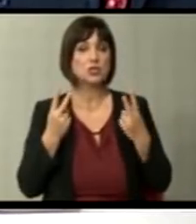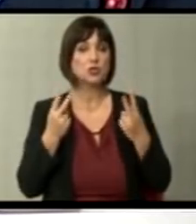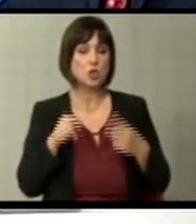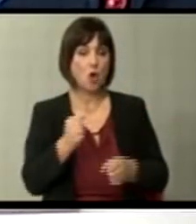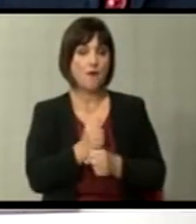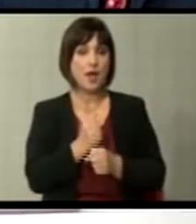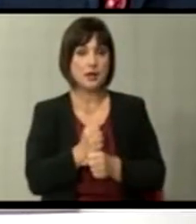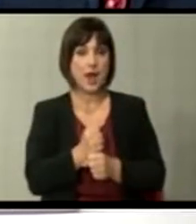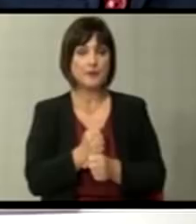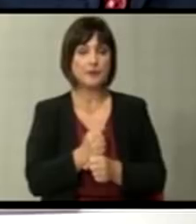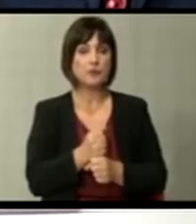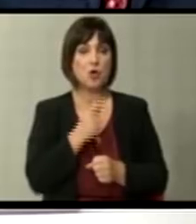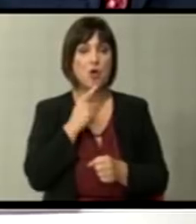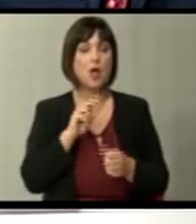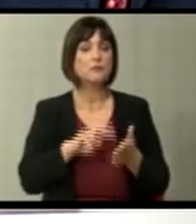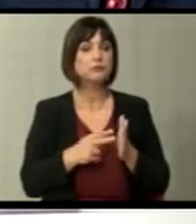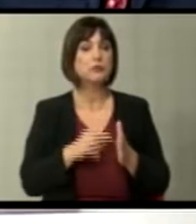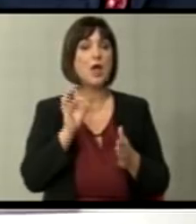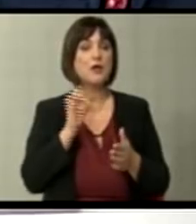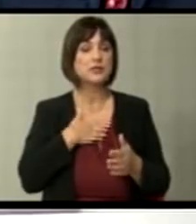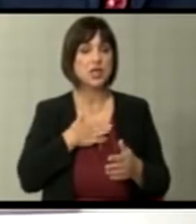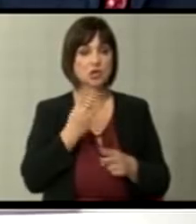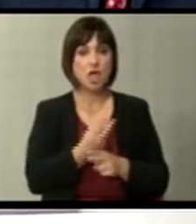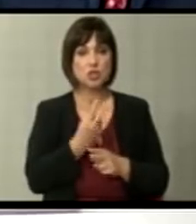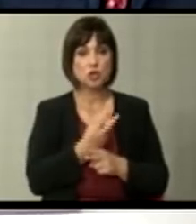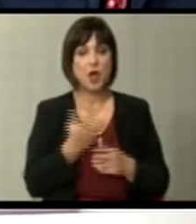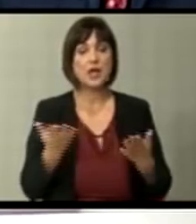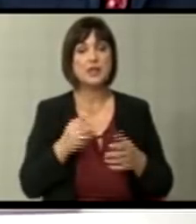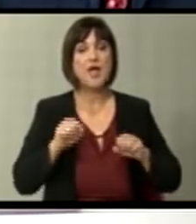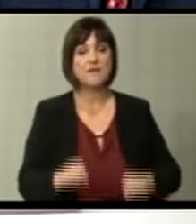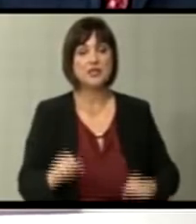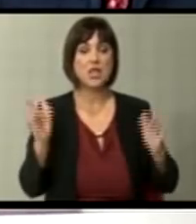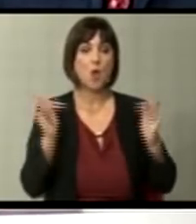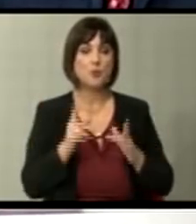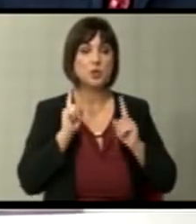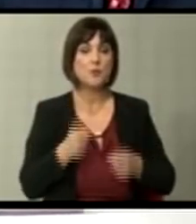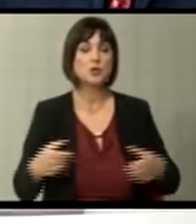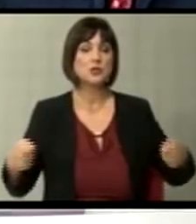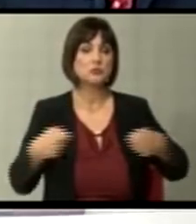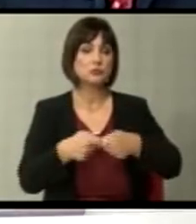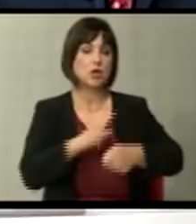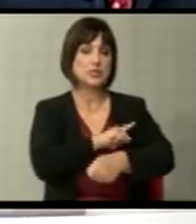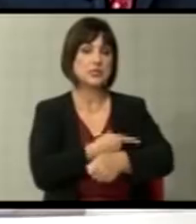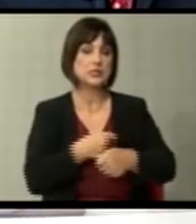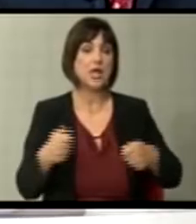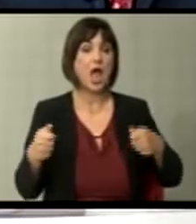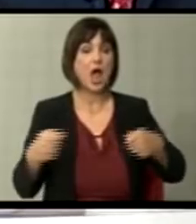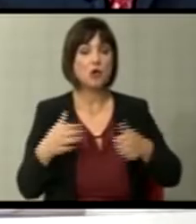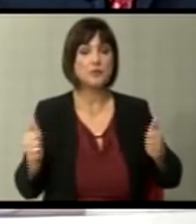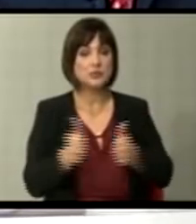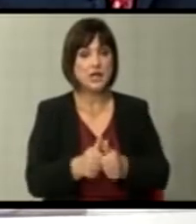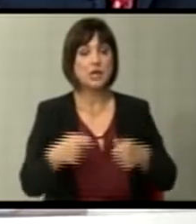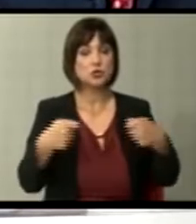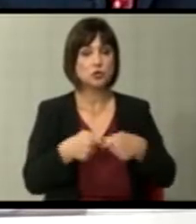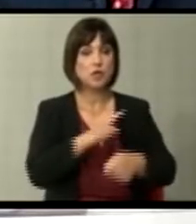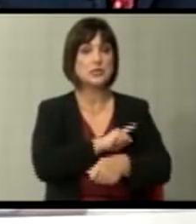на овој процес кој е стратежки процес за нашата држава, къде што власти и опозиција да морат да ги издружат силите. Ако ги издружат силите, имаме